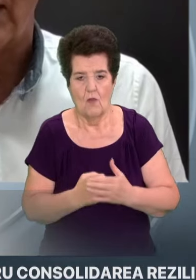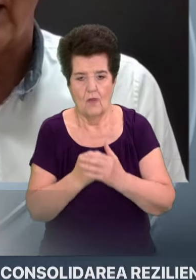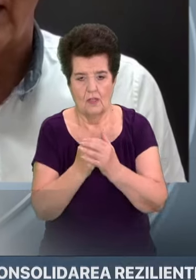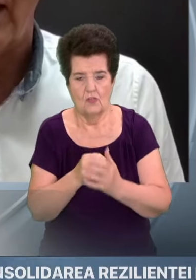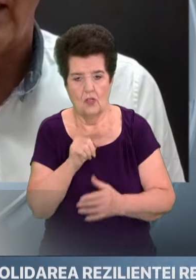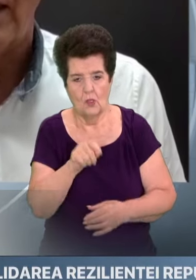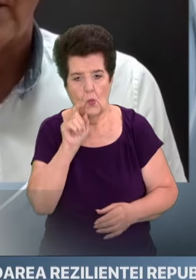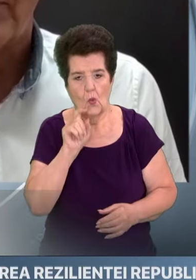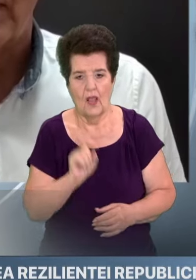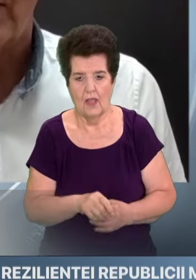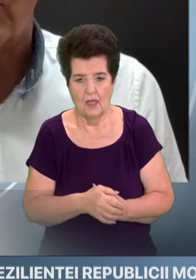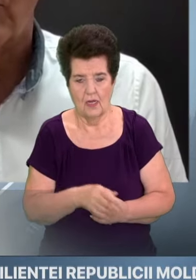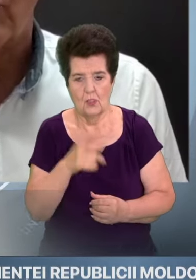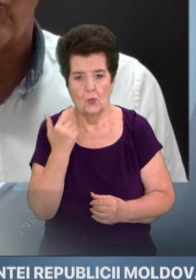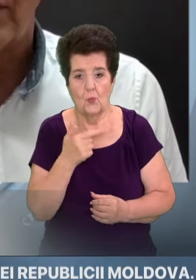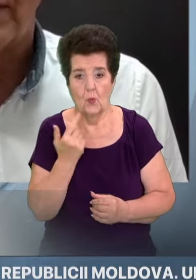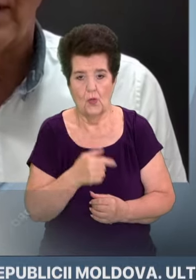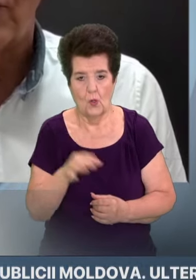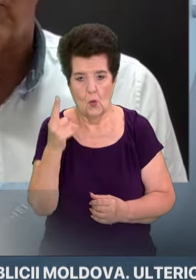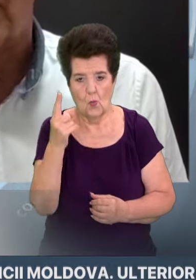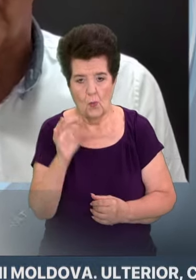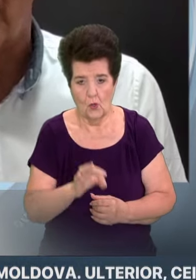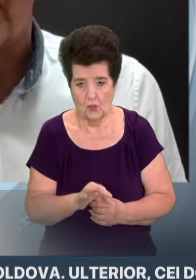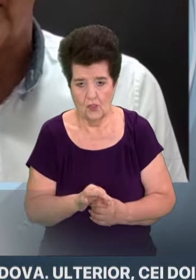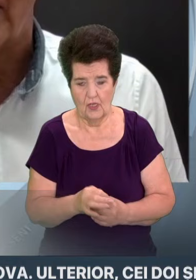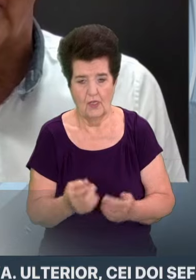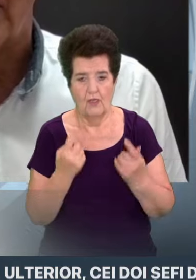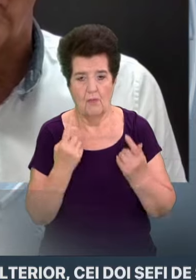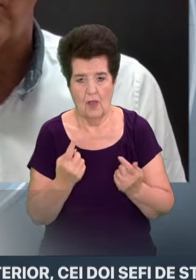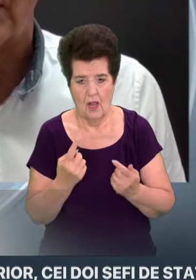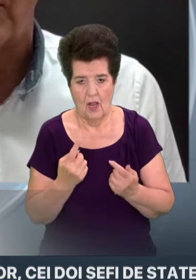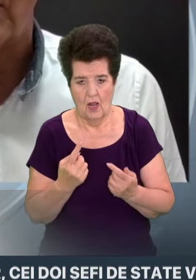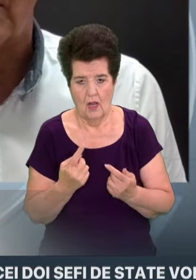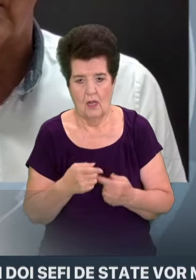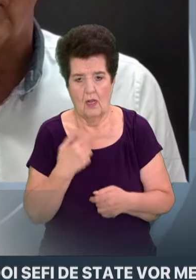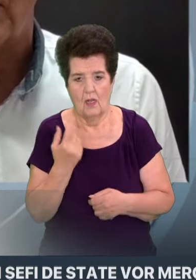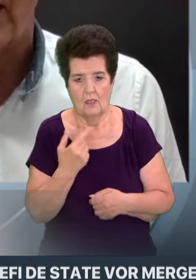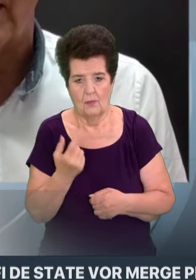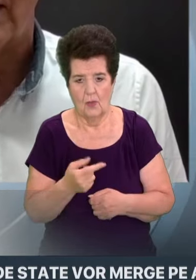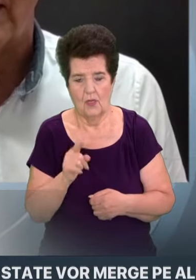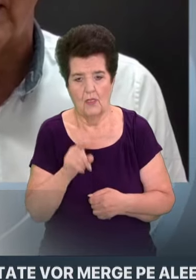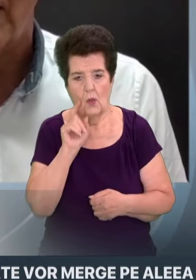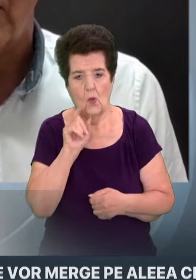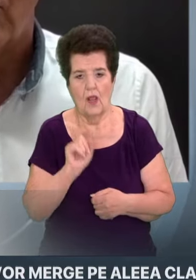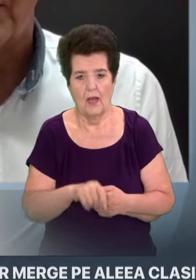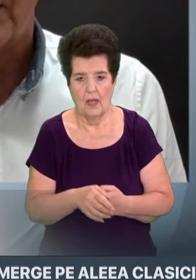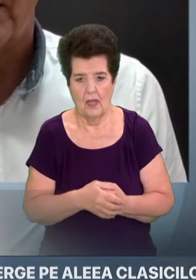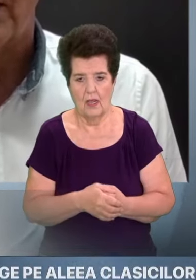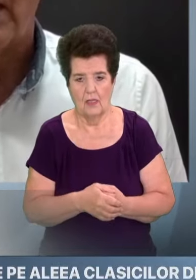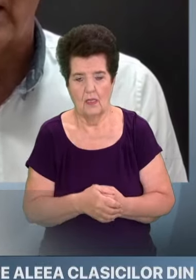din Ucraina spune că un procent destul de mare, deci peste 50% dintre ucrainieni,